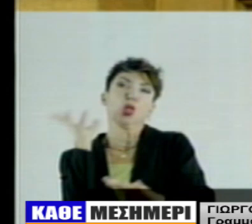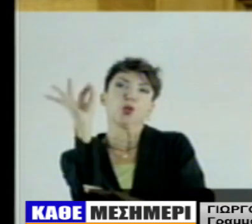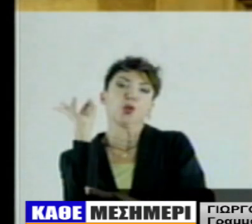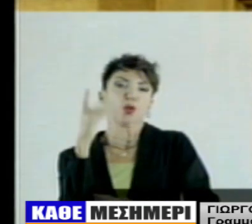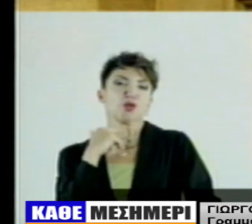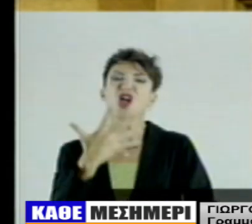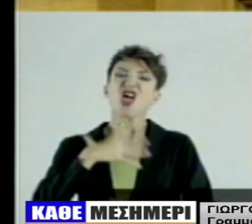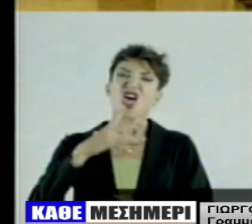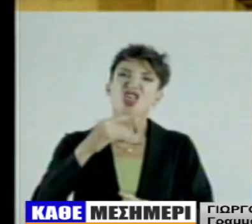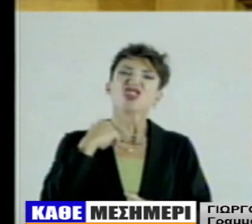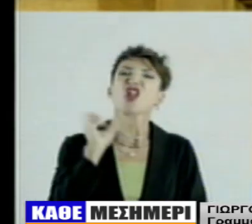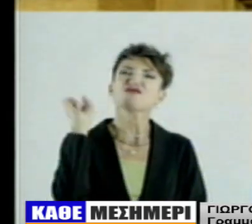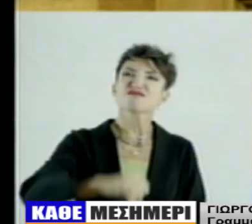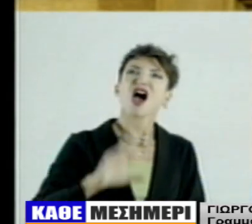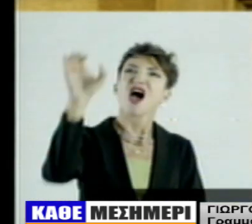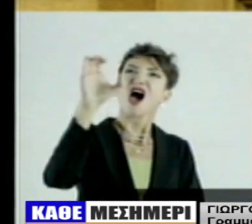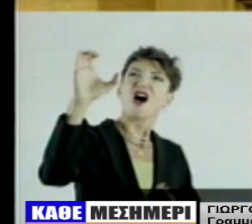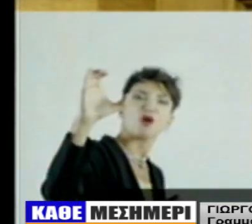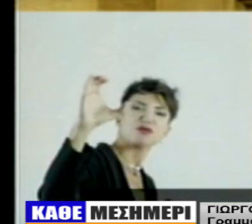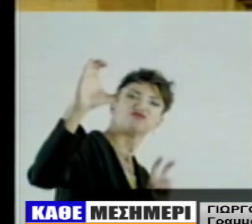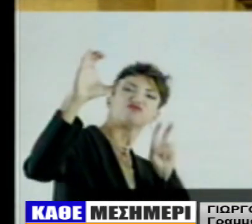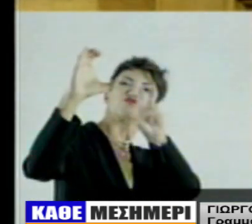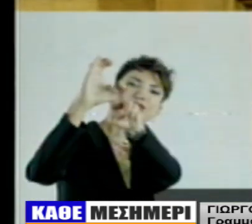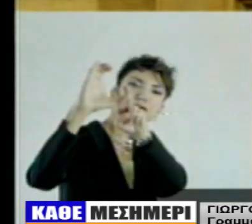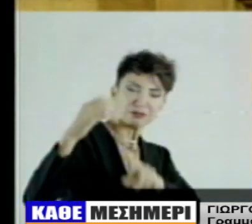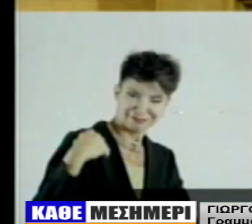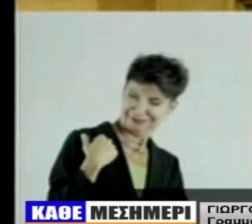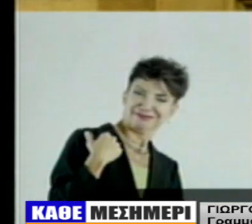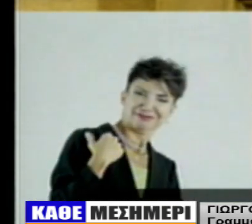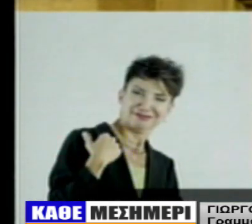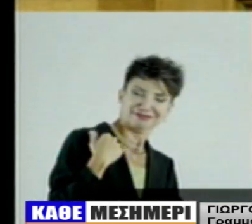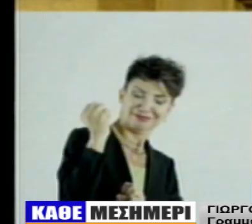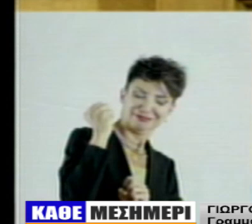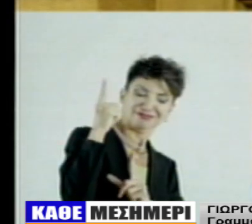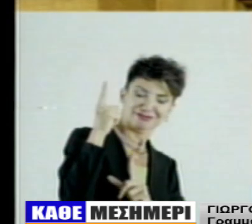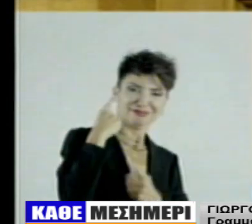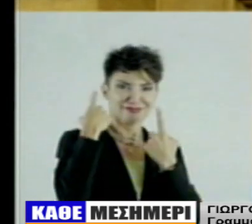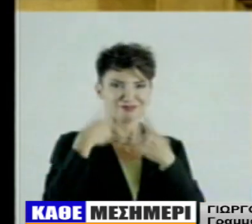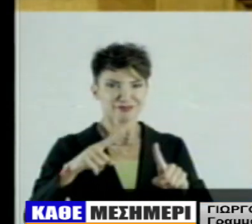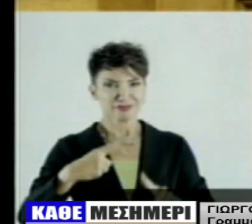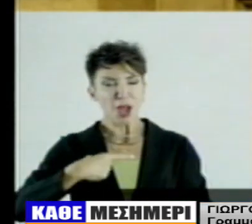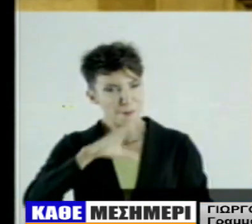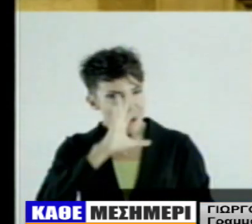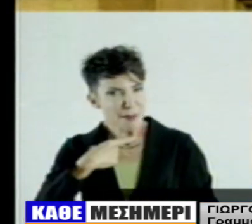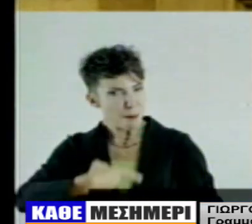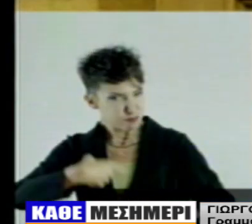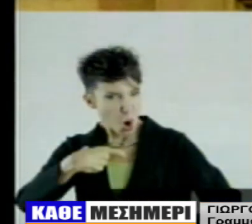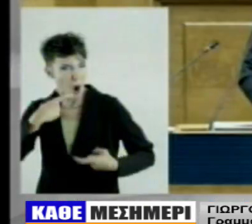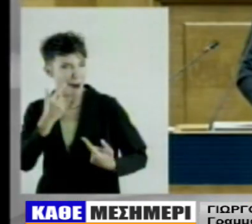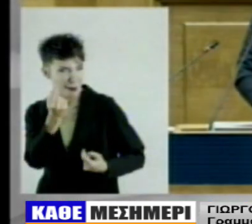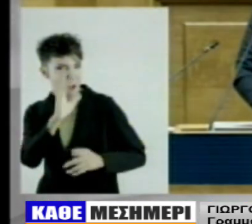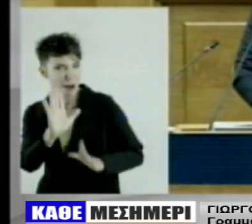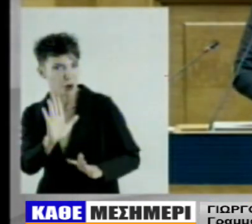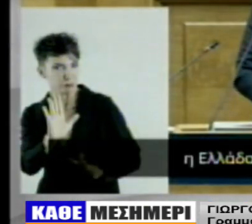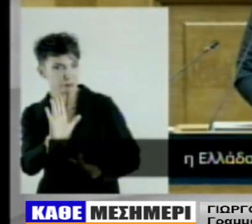αλυσότητα που υπάρχει μεταξύ των Βόρειων χωρών και των Νότιων της Μεσογείου αυτά όλα τα βάζουμε